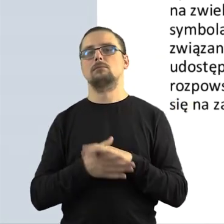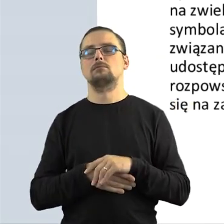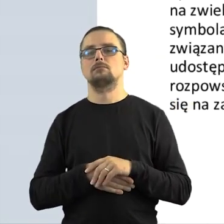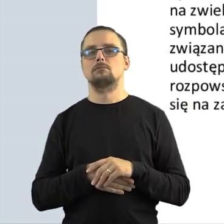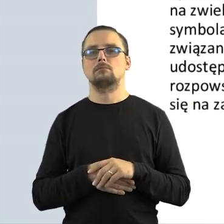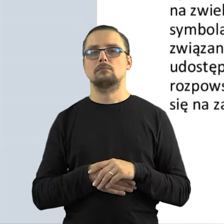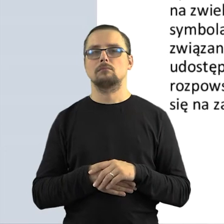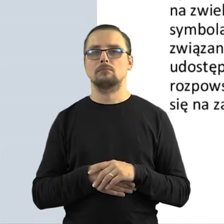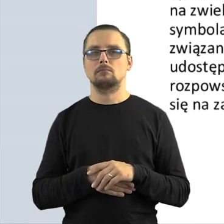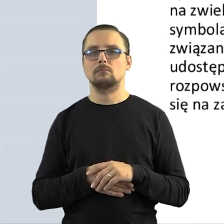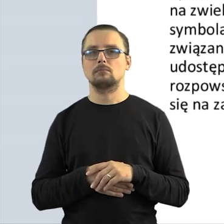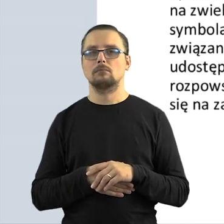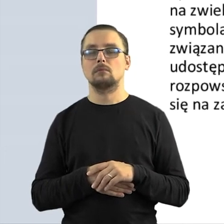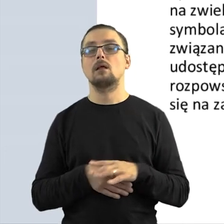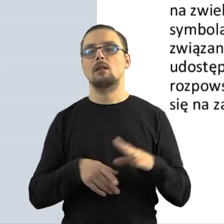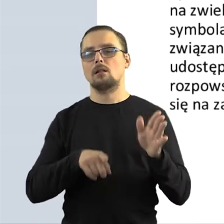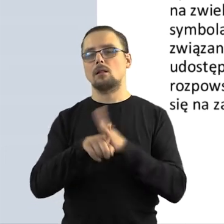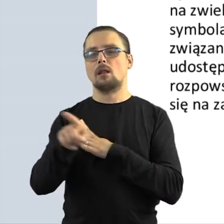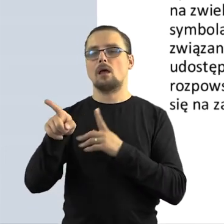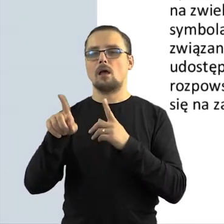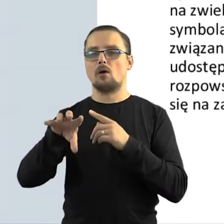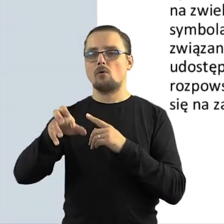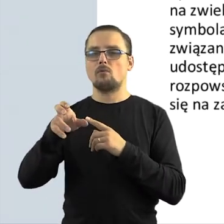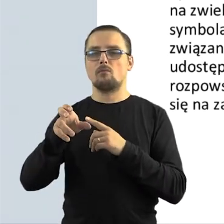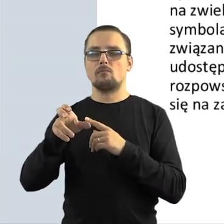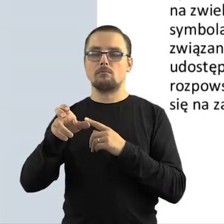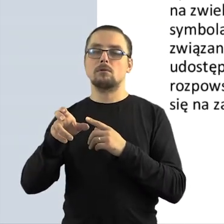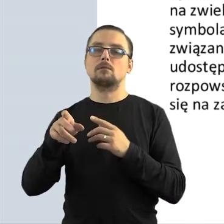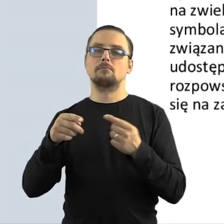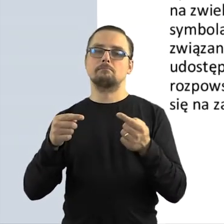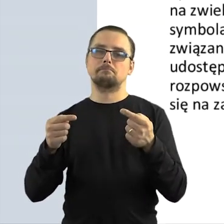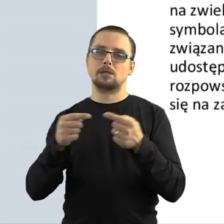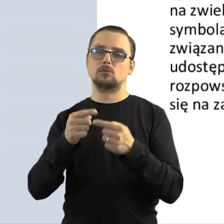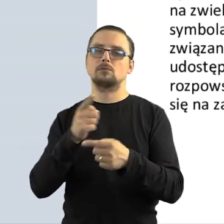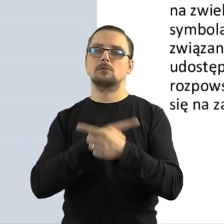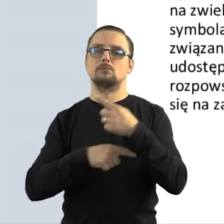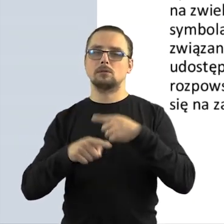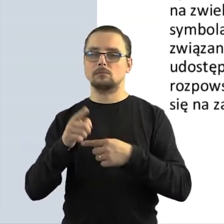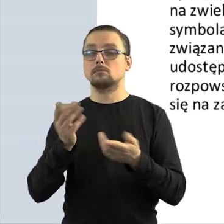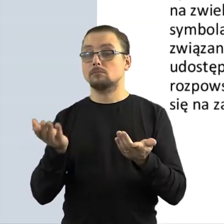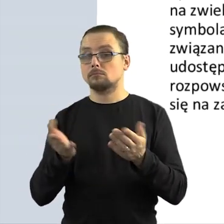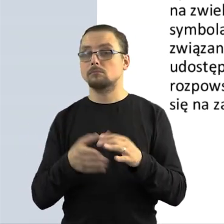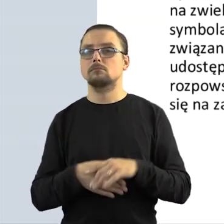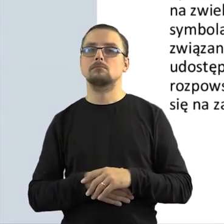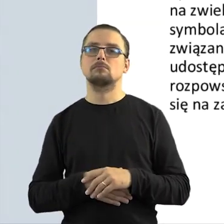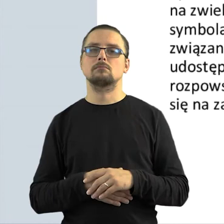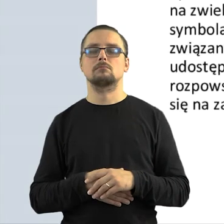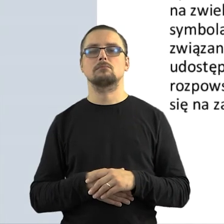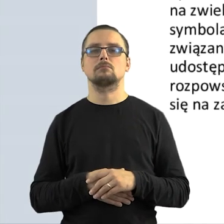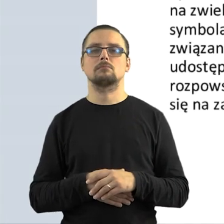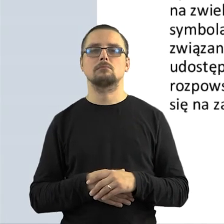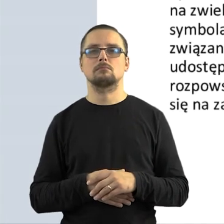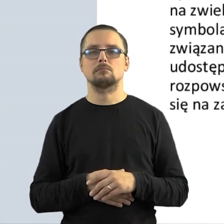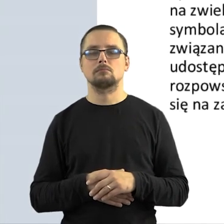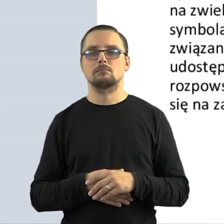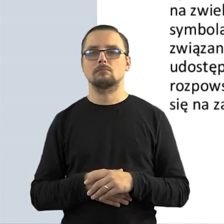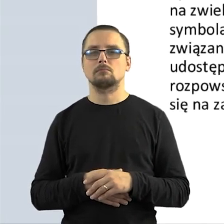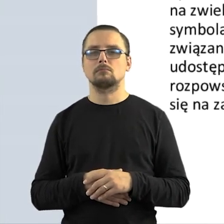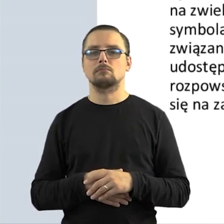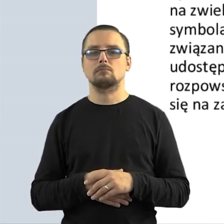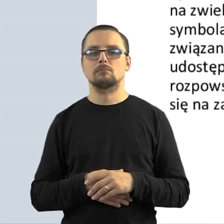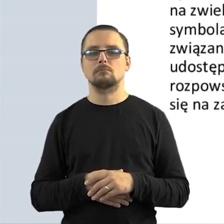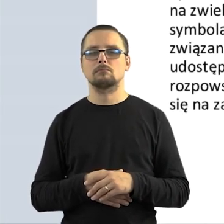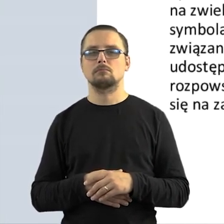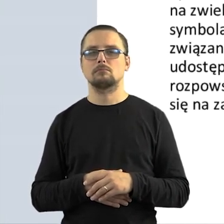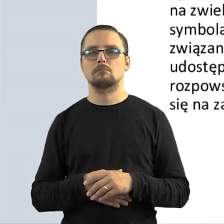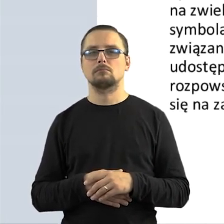mogą je Państwo rozpowszechniać i udostępniać. Oczywiście tej grupie dedykowanej, która